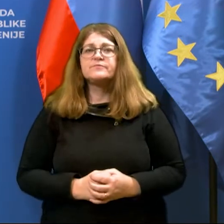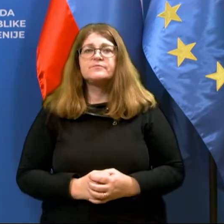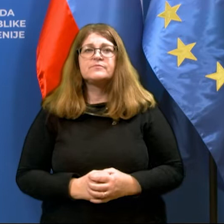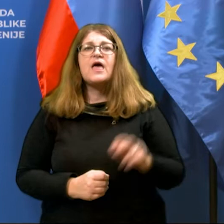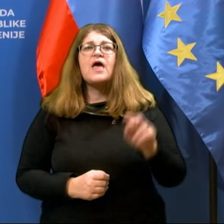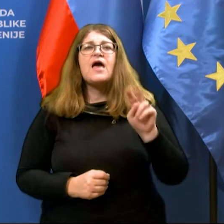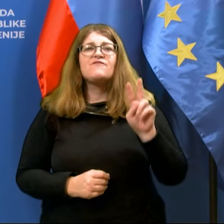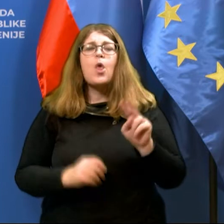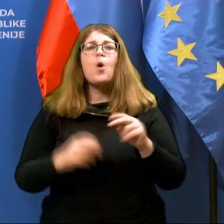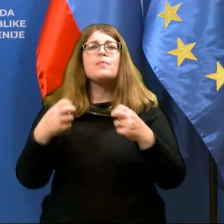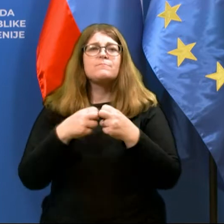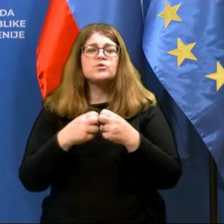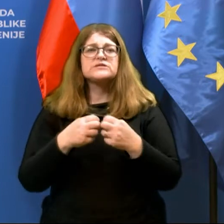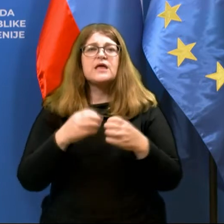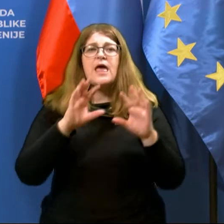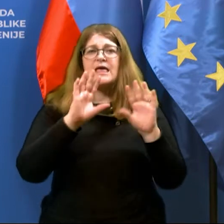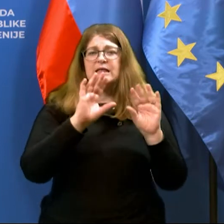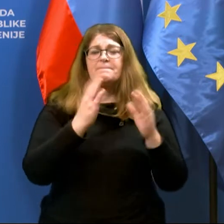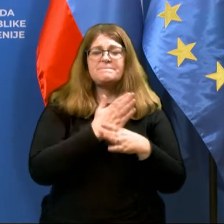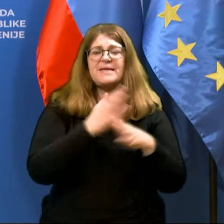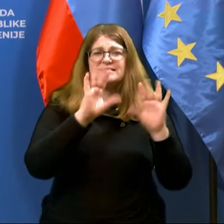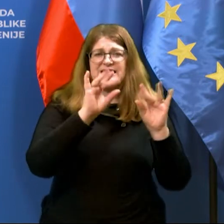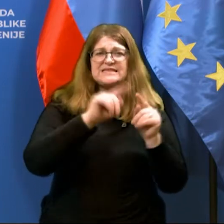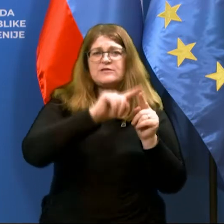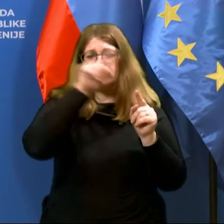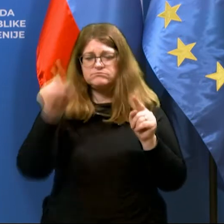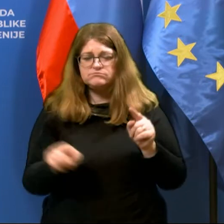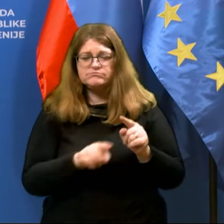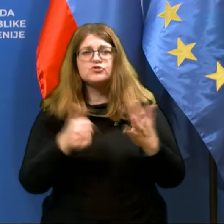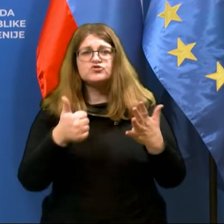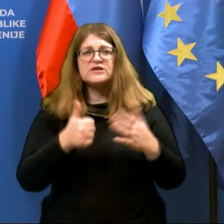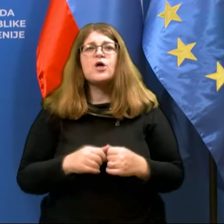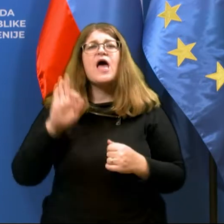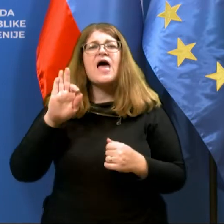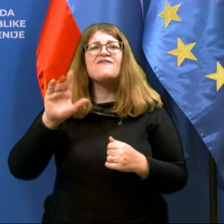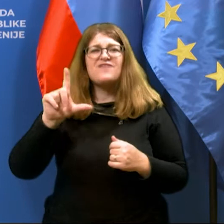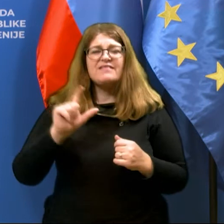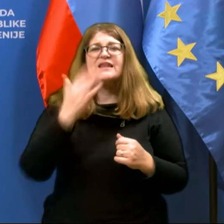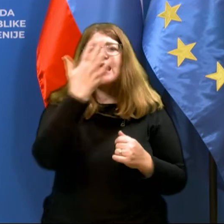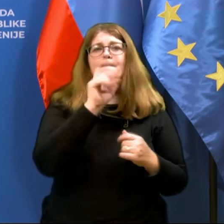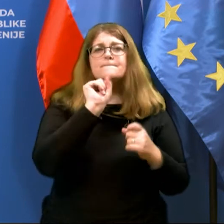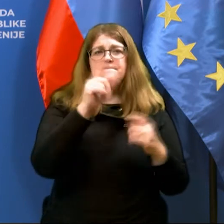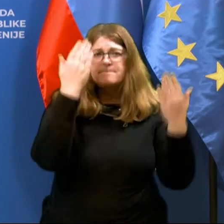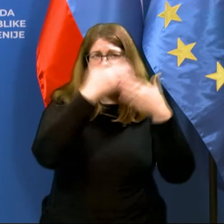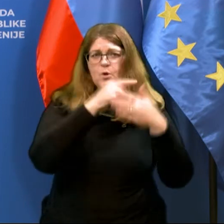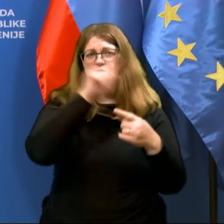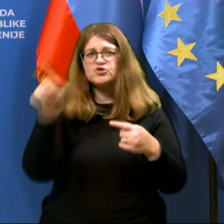Brusel prestolnica je policijska ura med 22. in 6. uro zjutraj, v Flandriji pa med polnočjo in peto uro zjutraj.